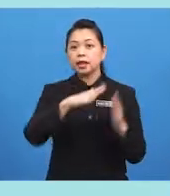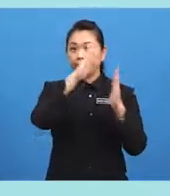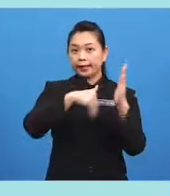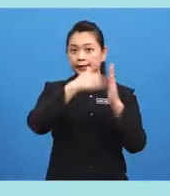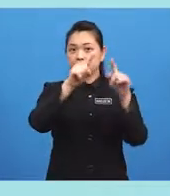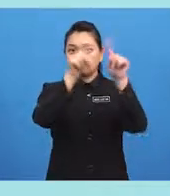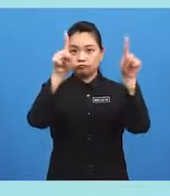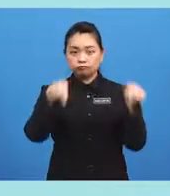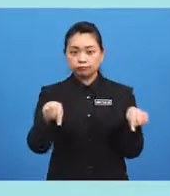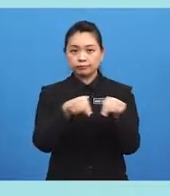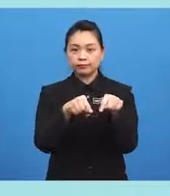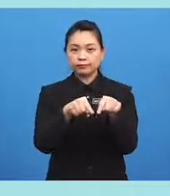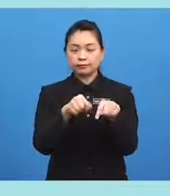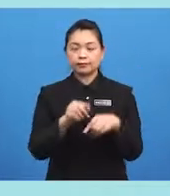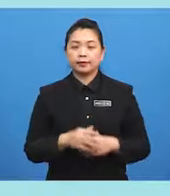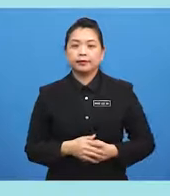painting?